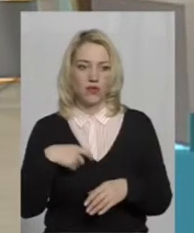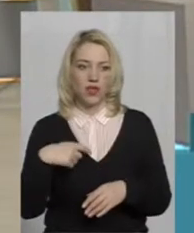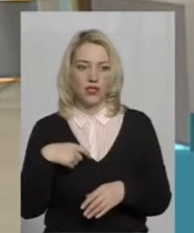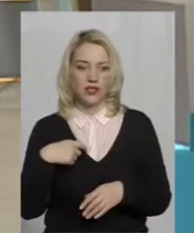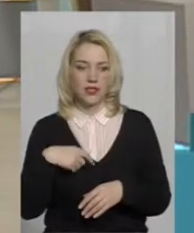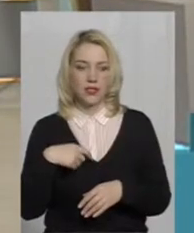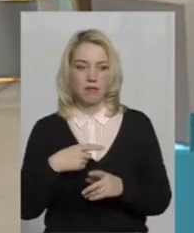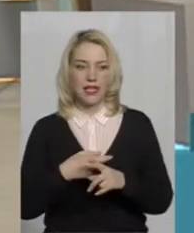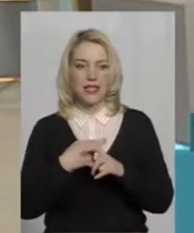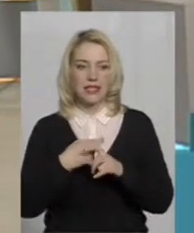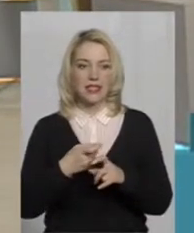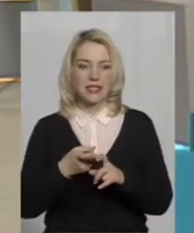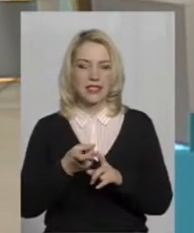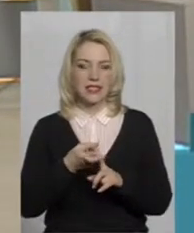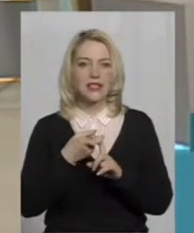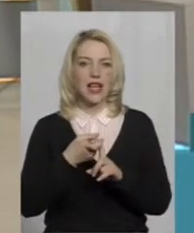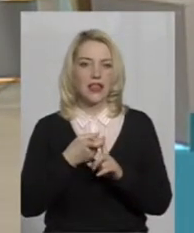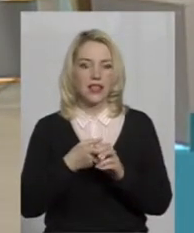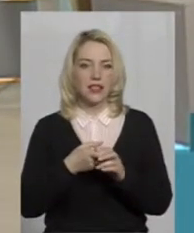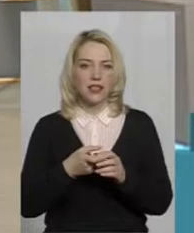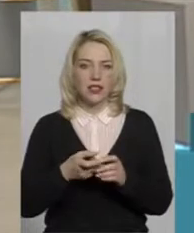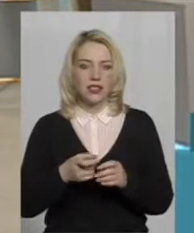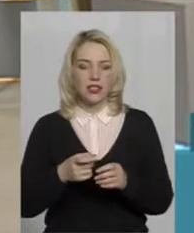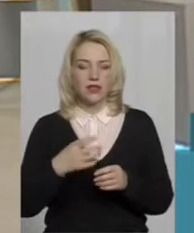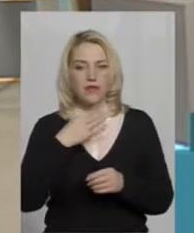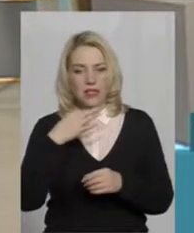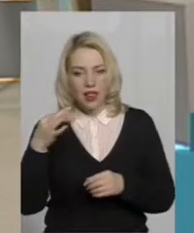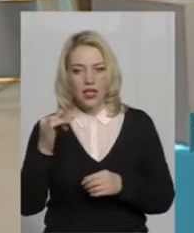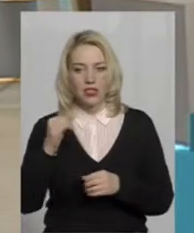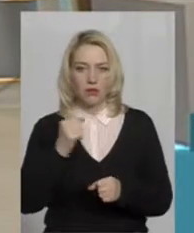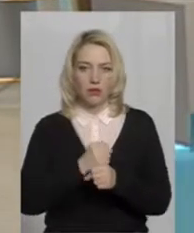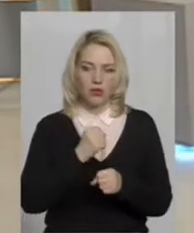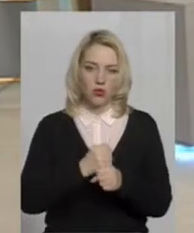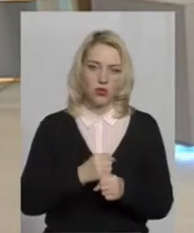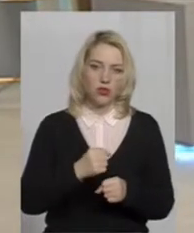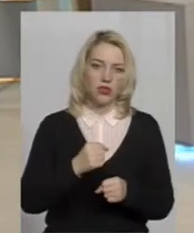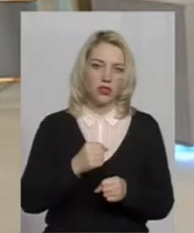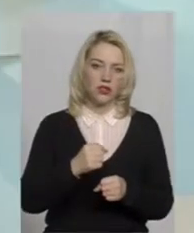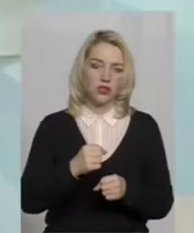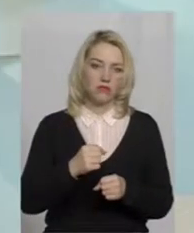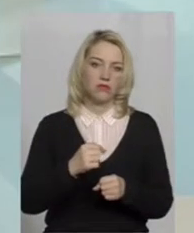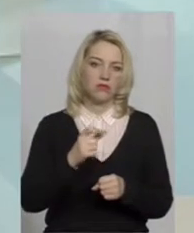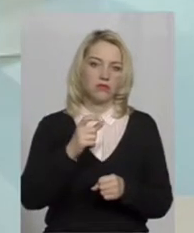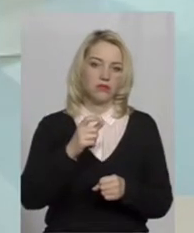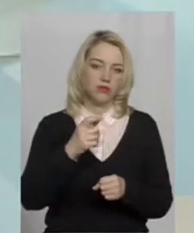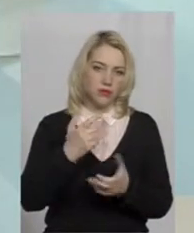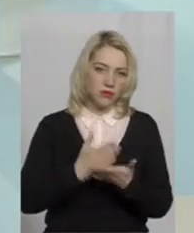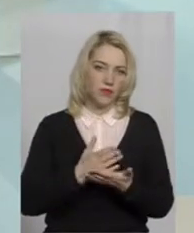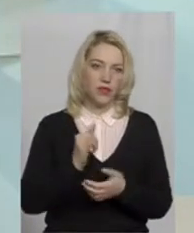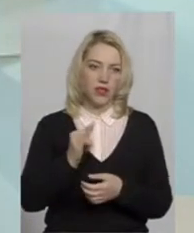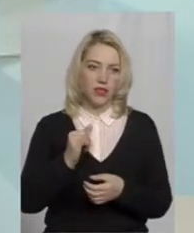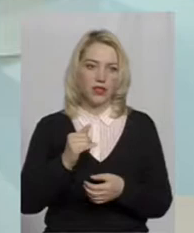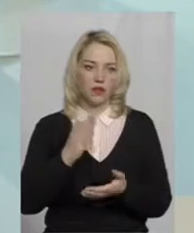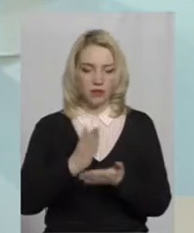залежним, і на роботі працює, і людина має якесь